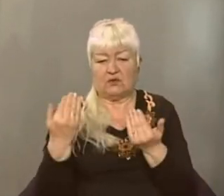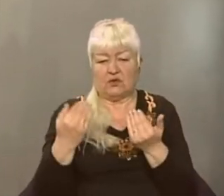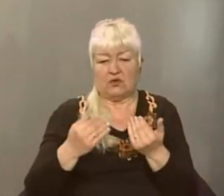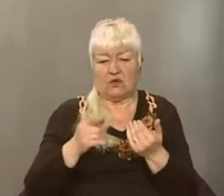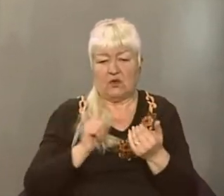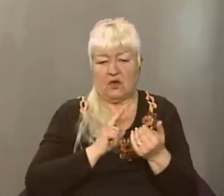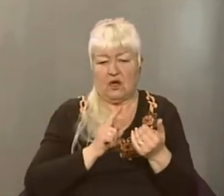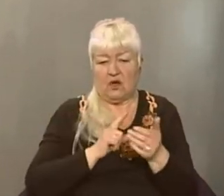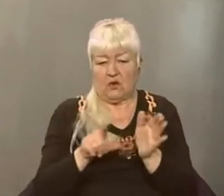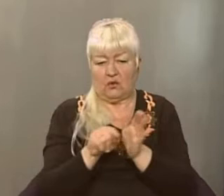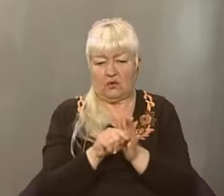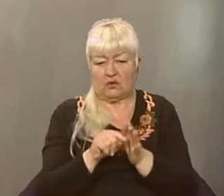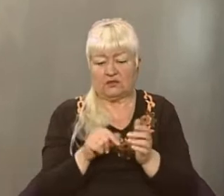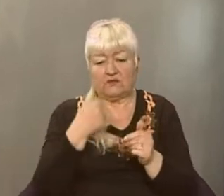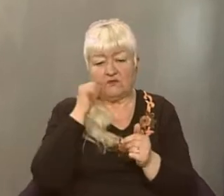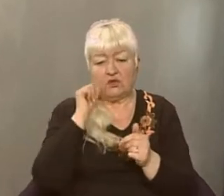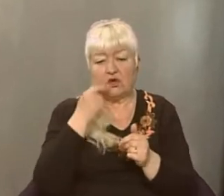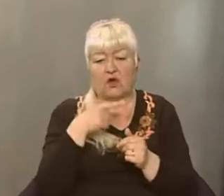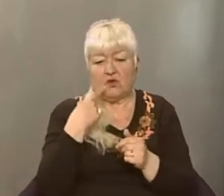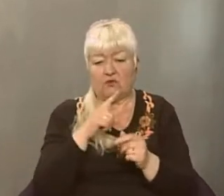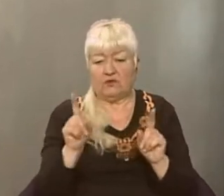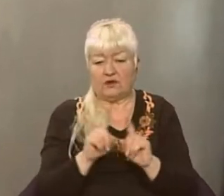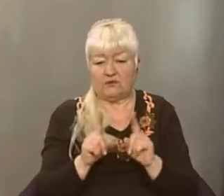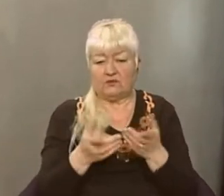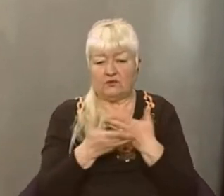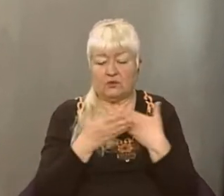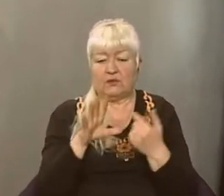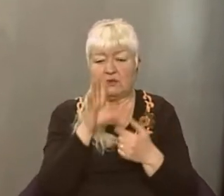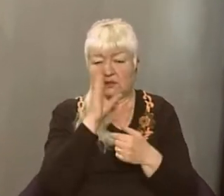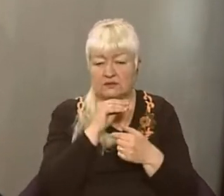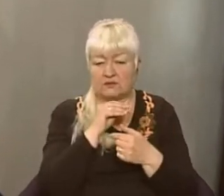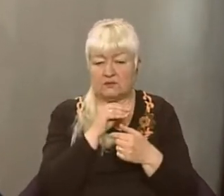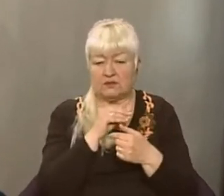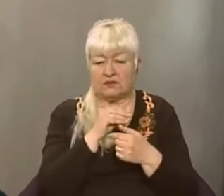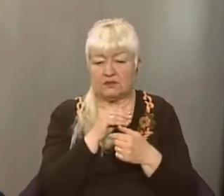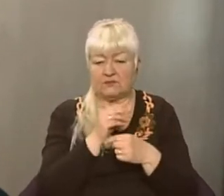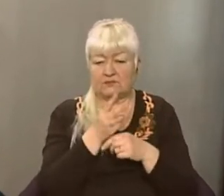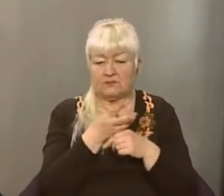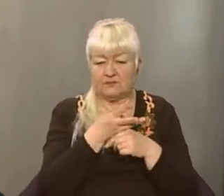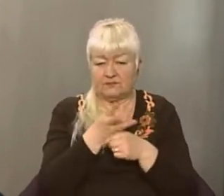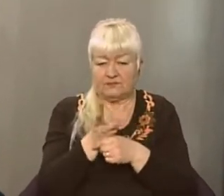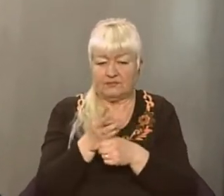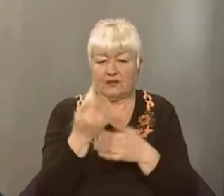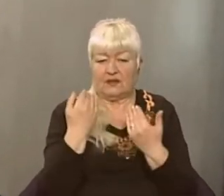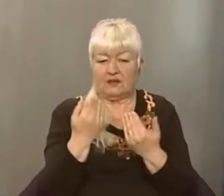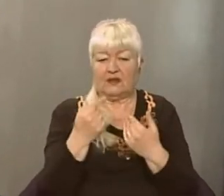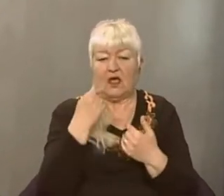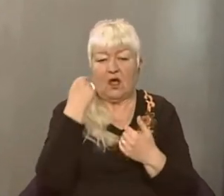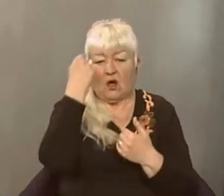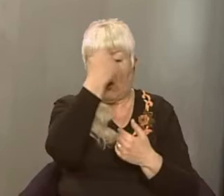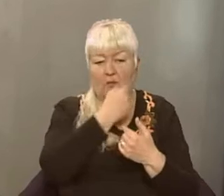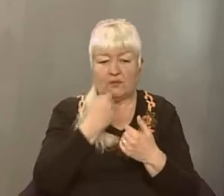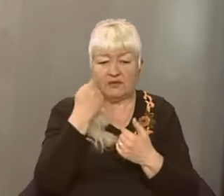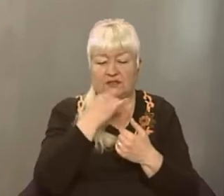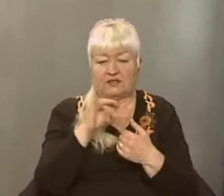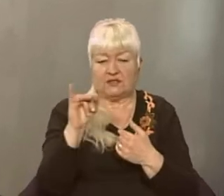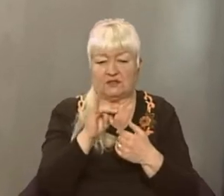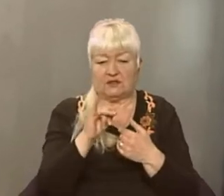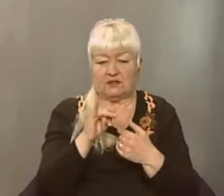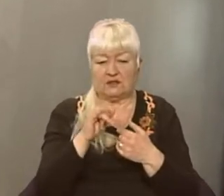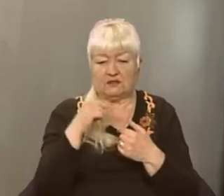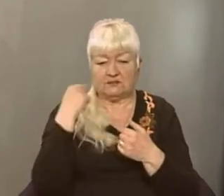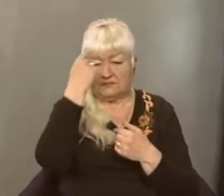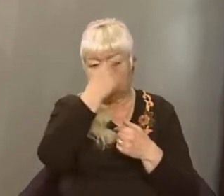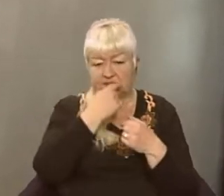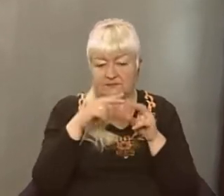охоронець. І вчора я говорив, що ми змогли не лише зафільмувати їхнє обличчя, але ідентифікувати